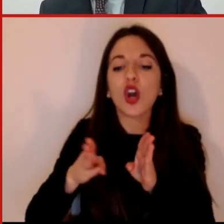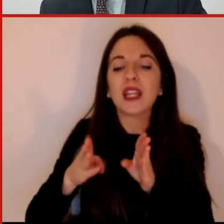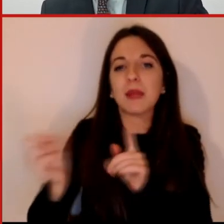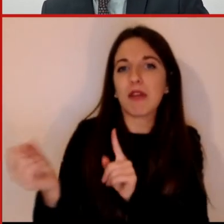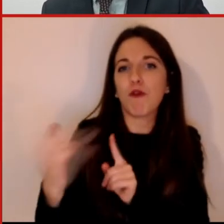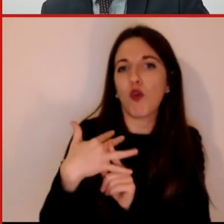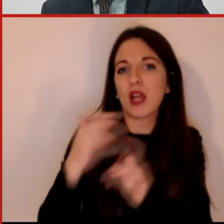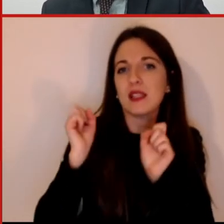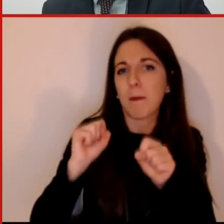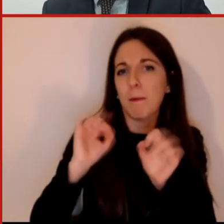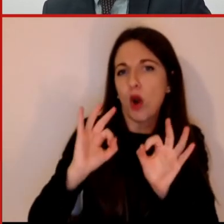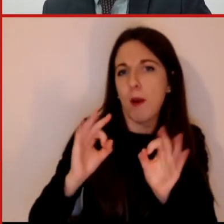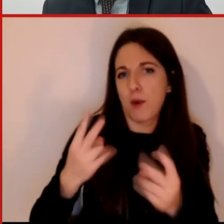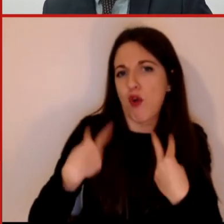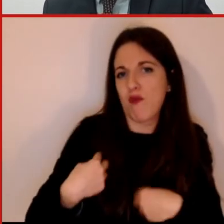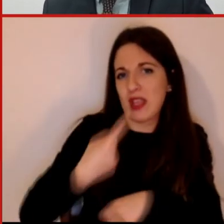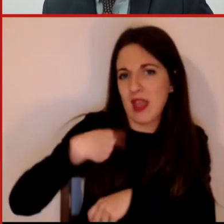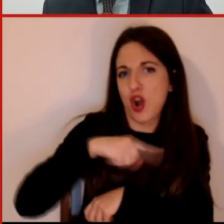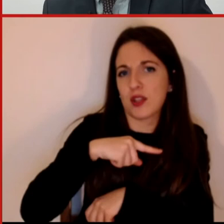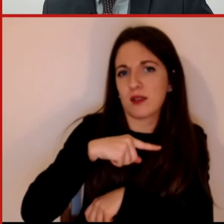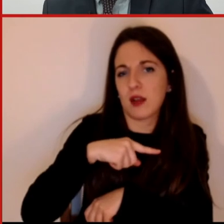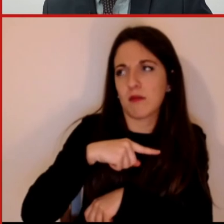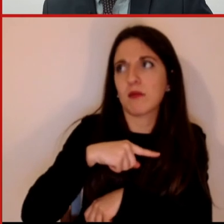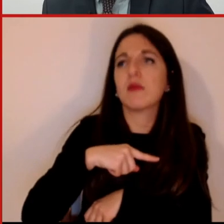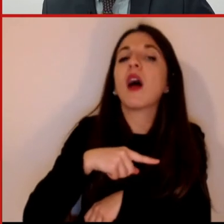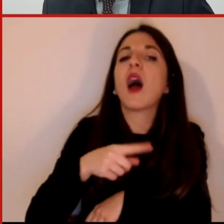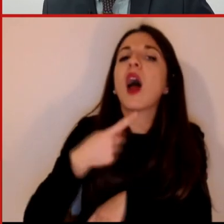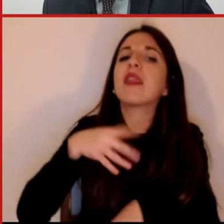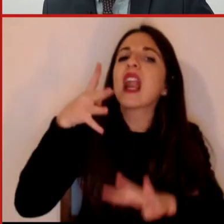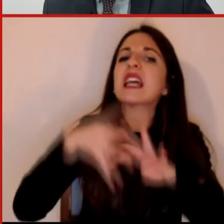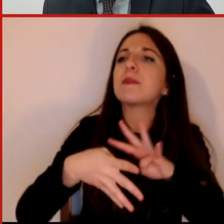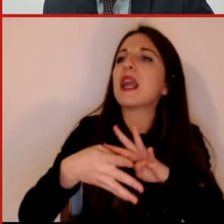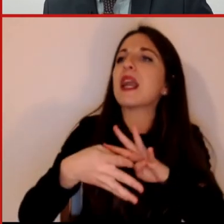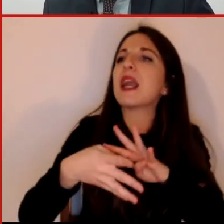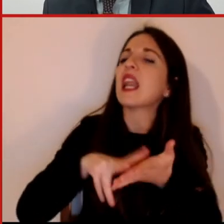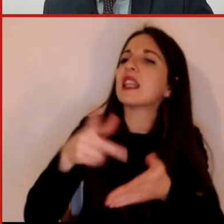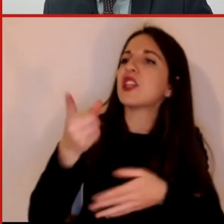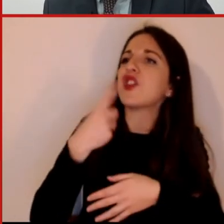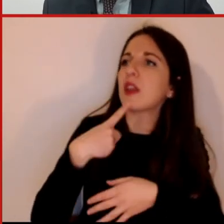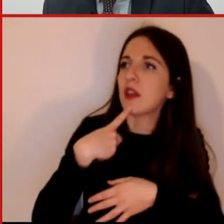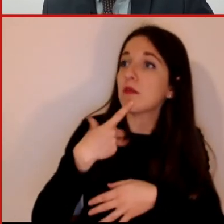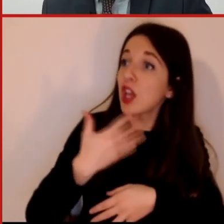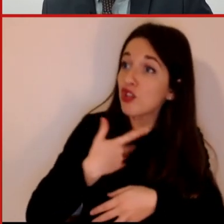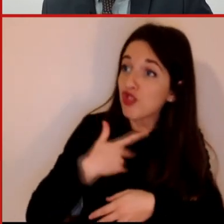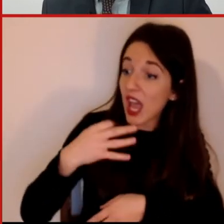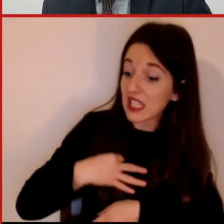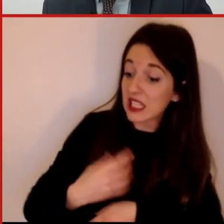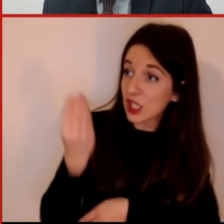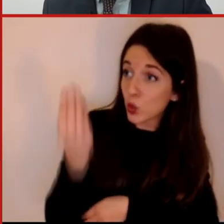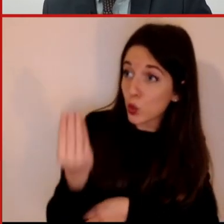pubblici? Ci sono istituzioni che se ne occupano e sempre su questo tema della